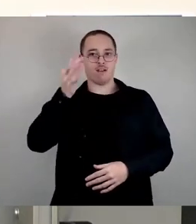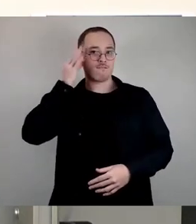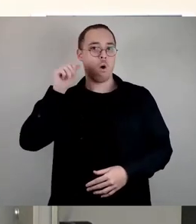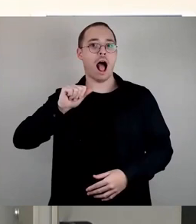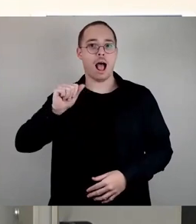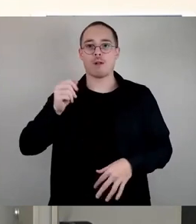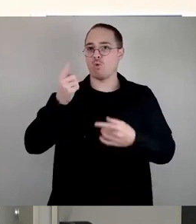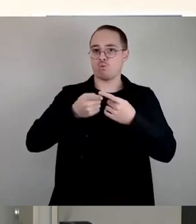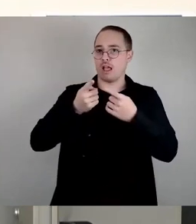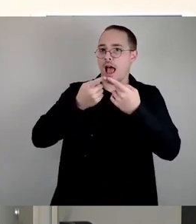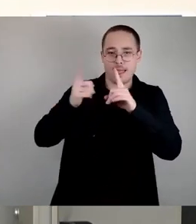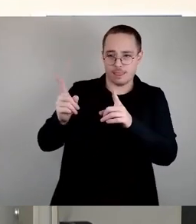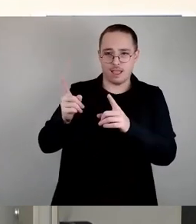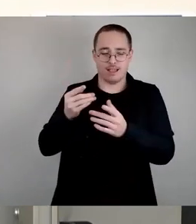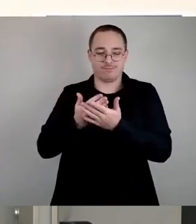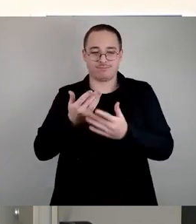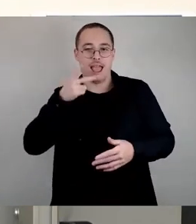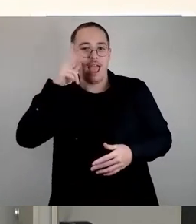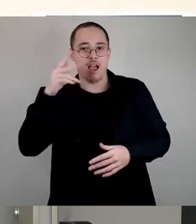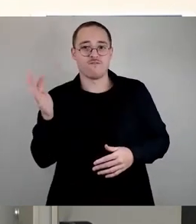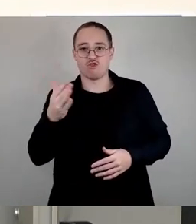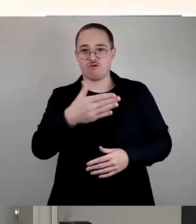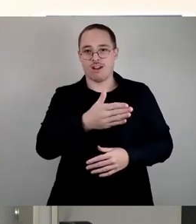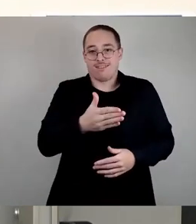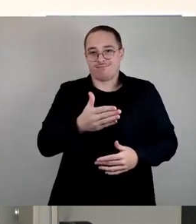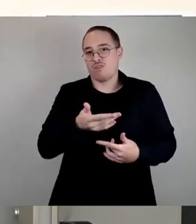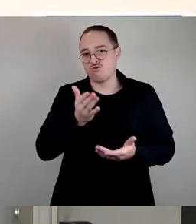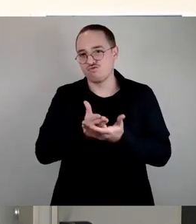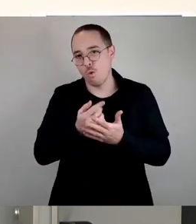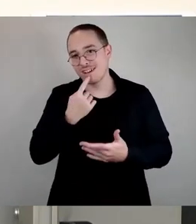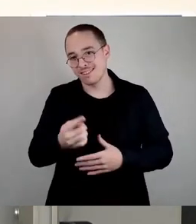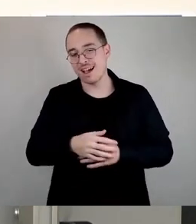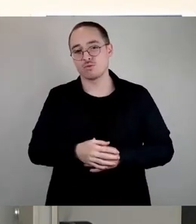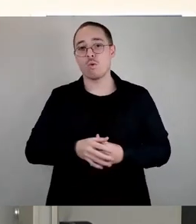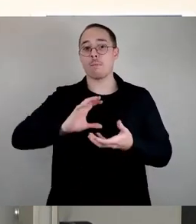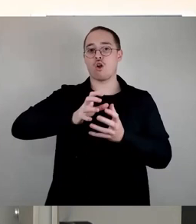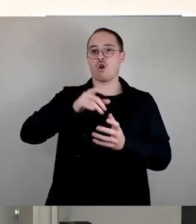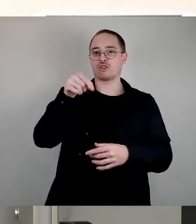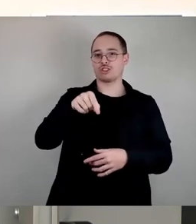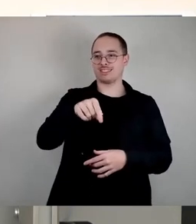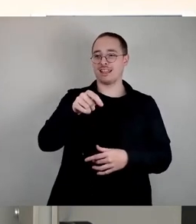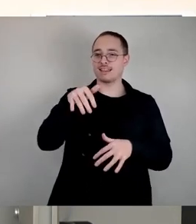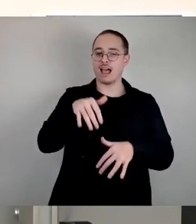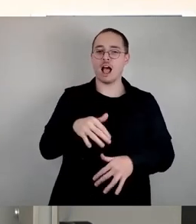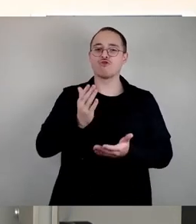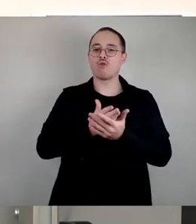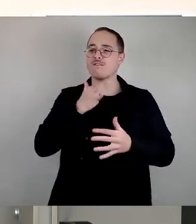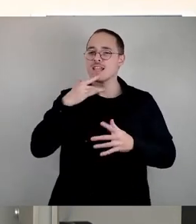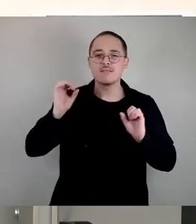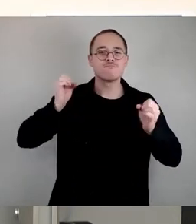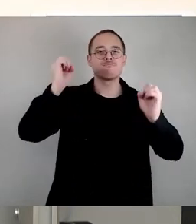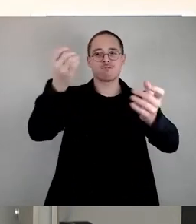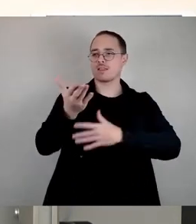Herr Fischer, wir haben in der Klotscherbevölkerung so ein breites Engagement, schon damals 2015,